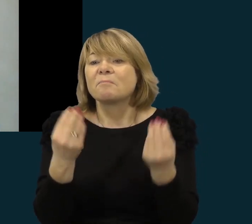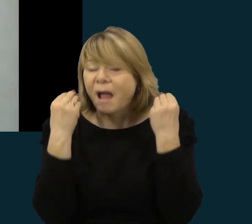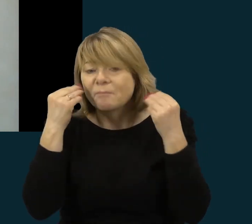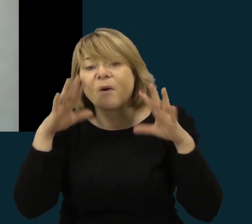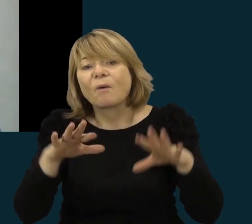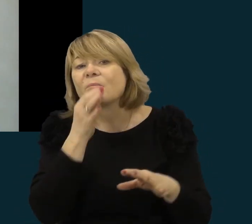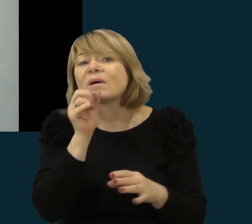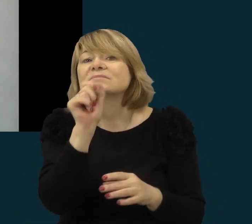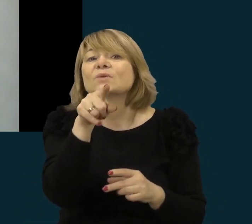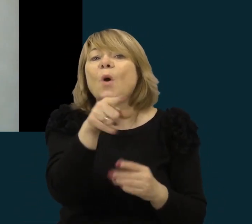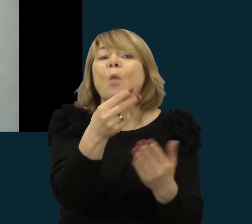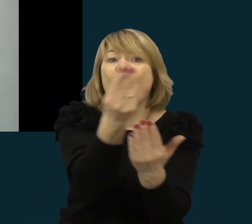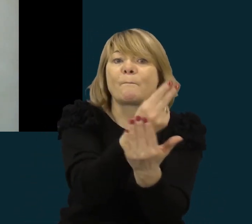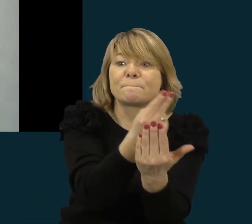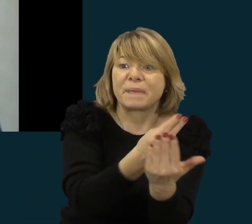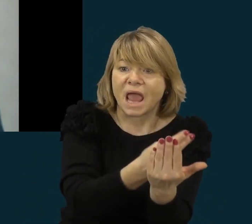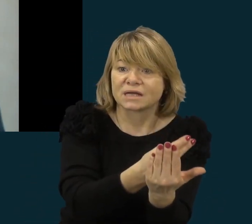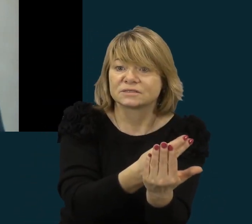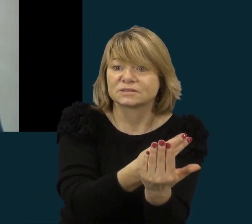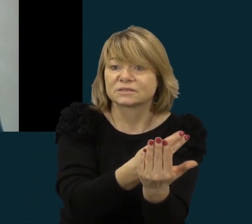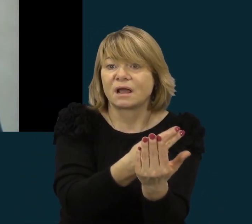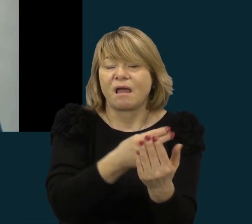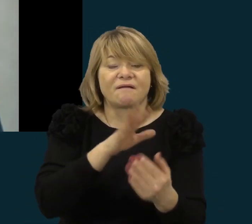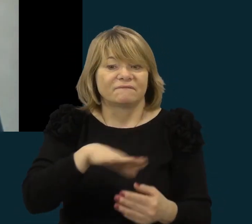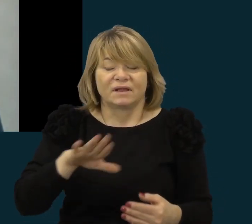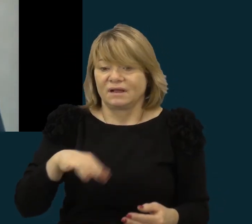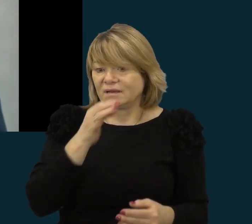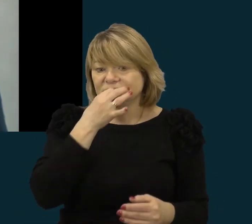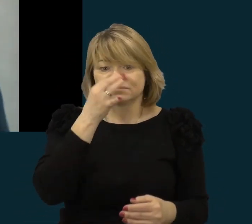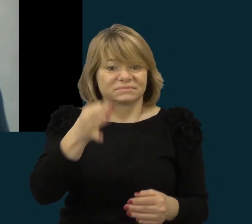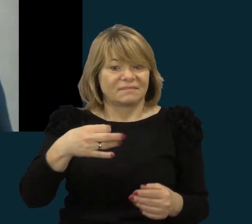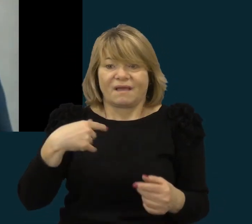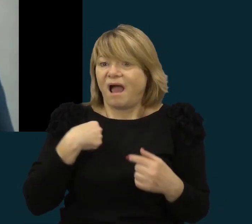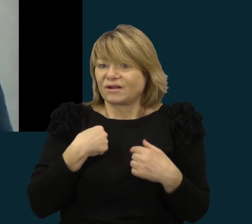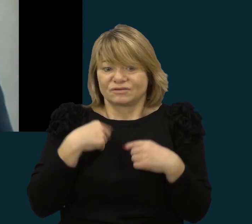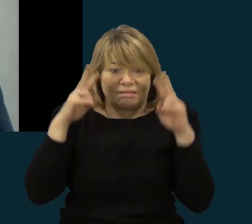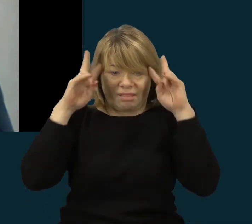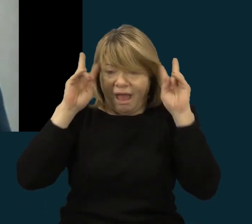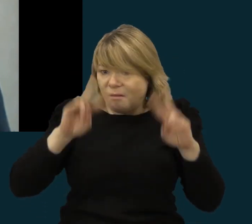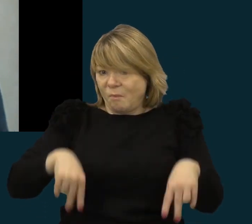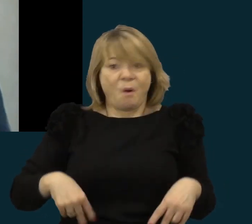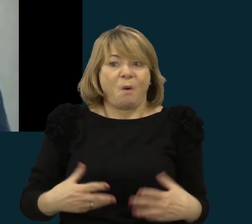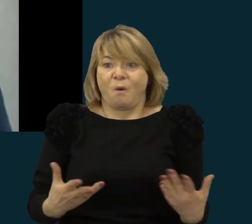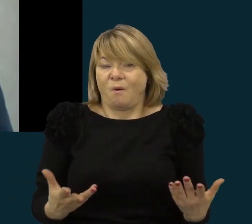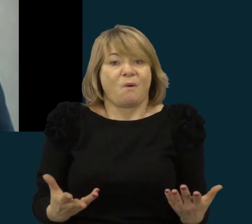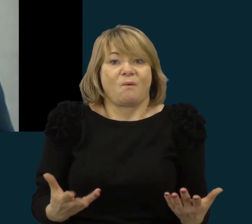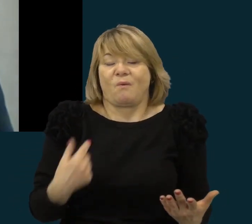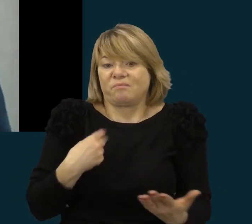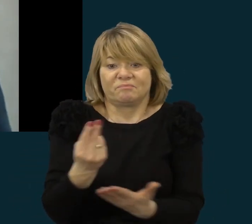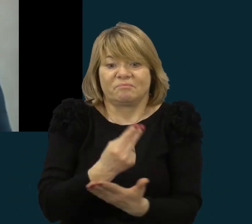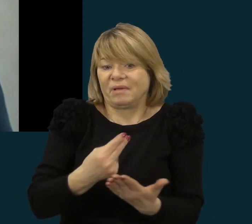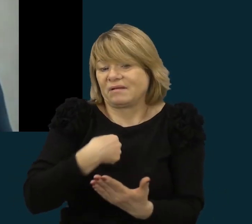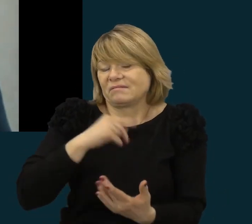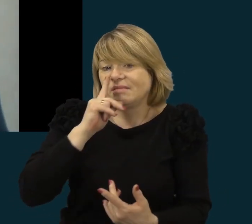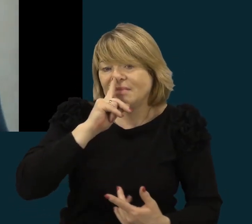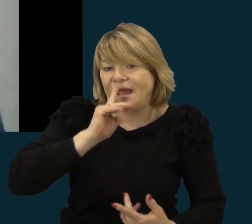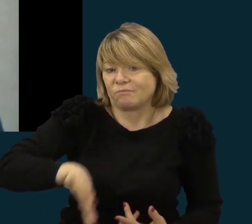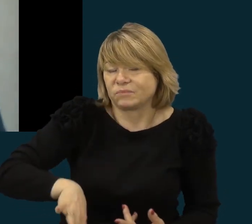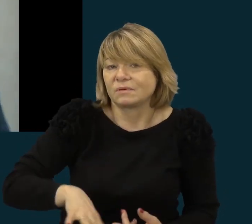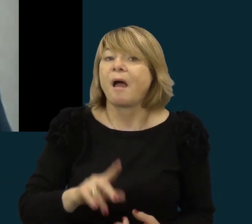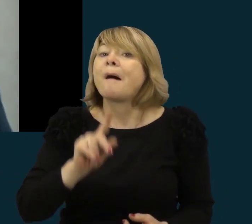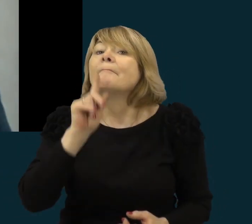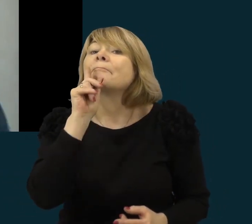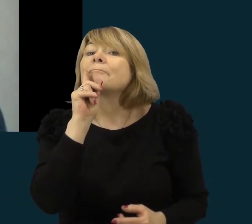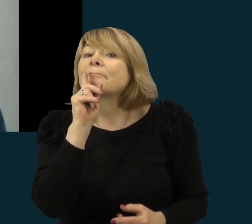tai tada mokiniais drąkį galėtų pasakyti, kad aš negebu, nemoku ir aš nepiešiu. Bet kadangi